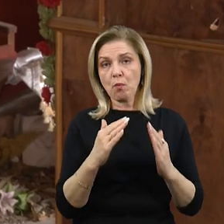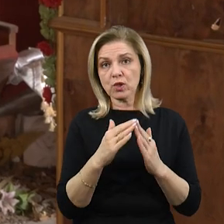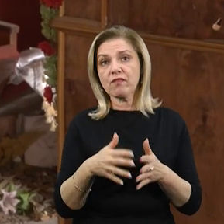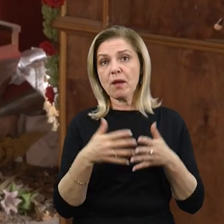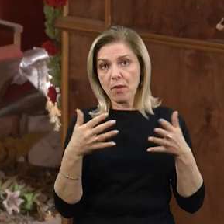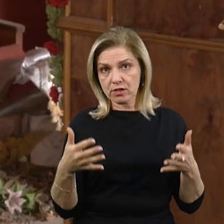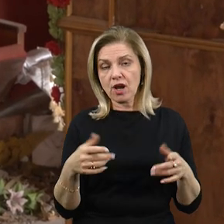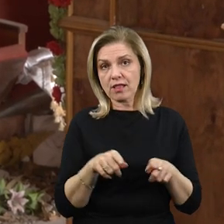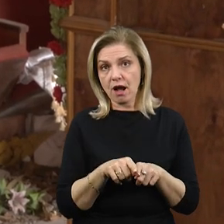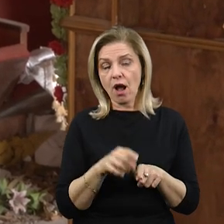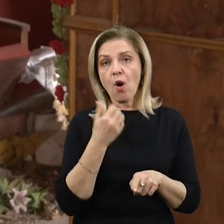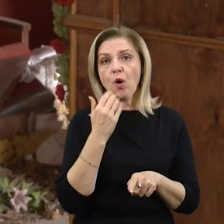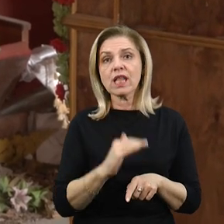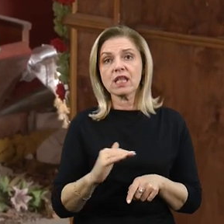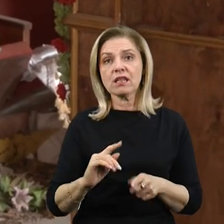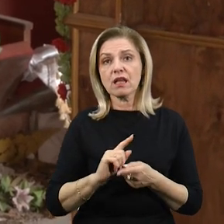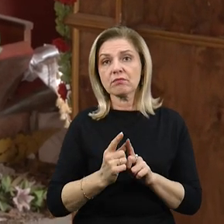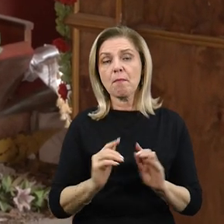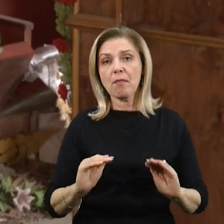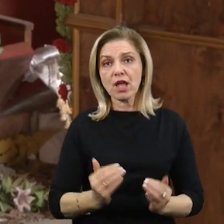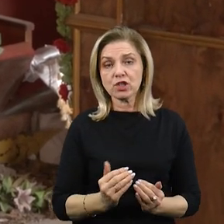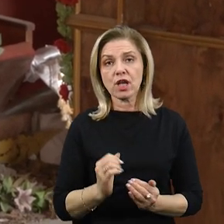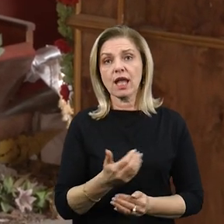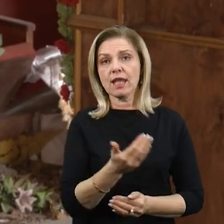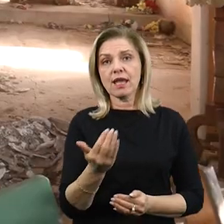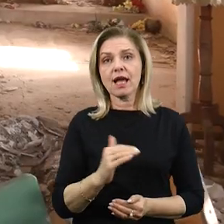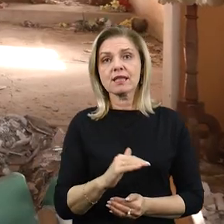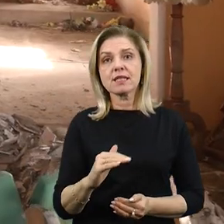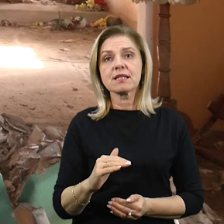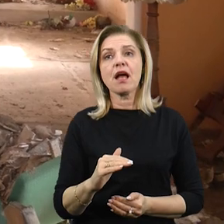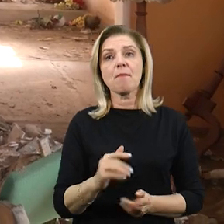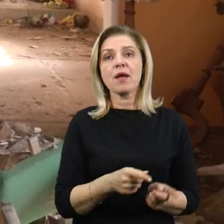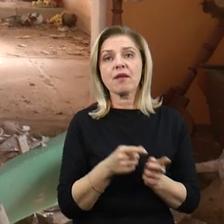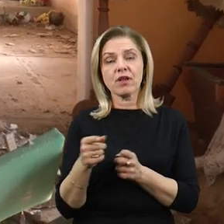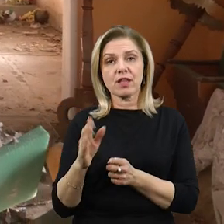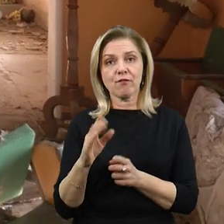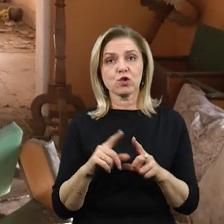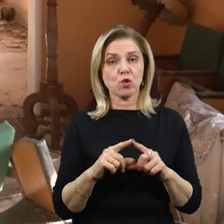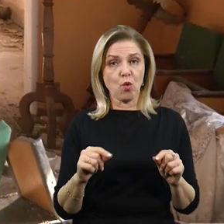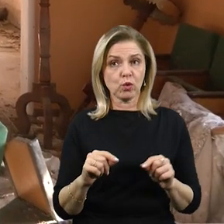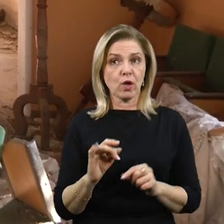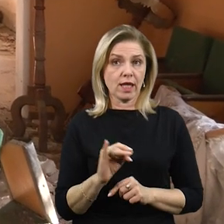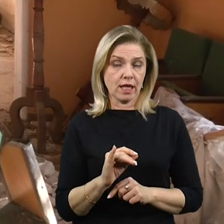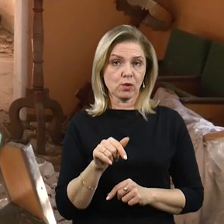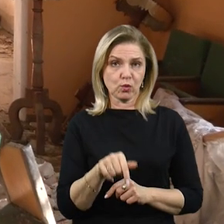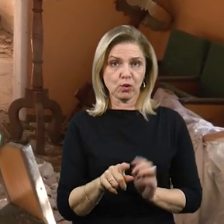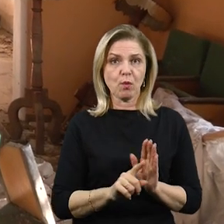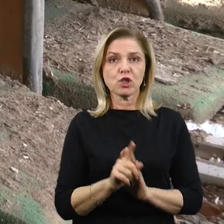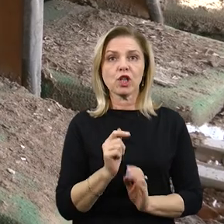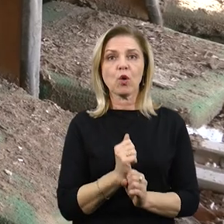менше, то їх садик перевели у школу. Тоді почали тут робити